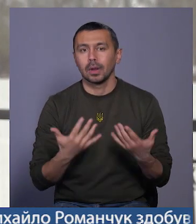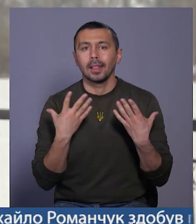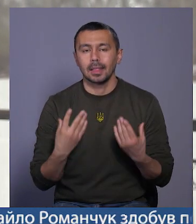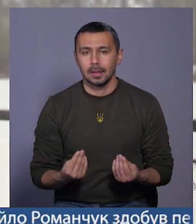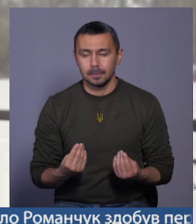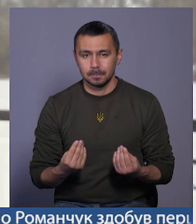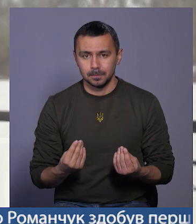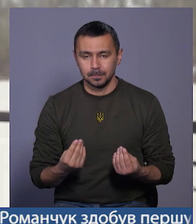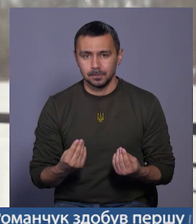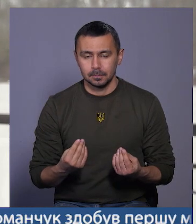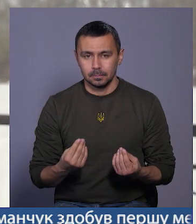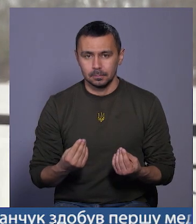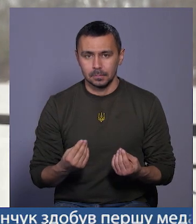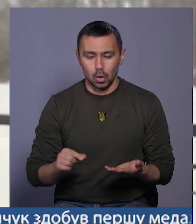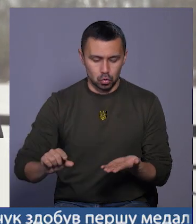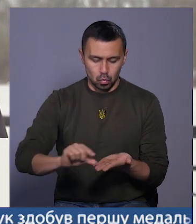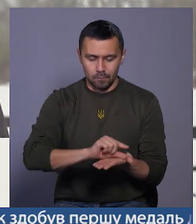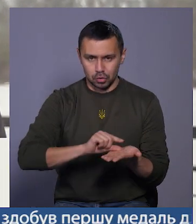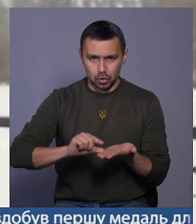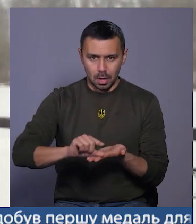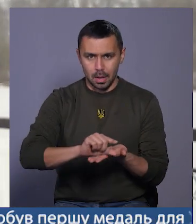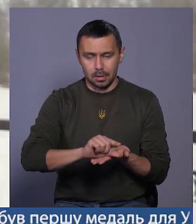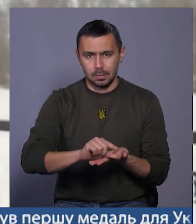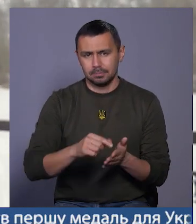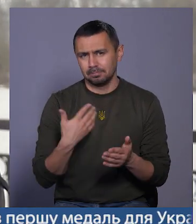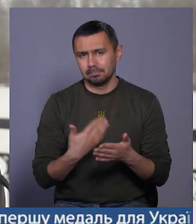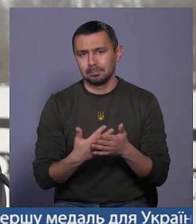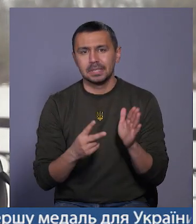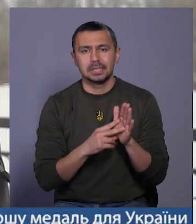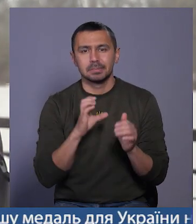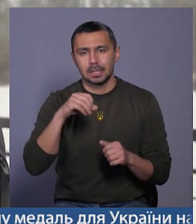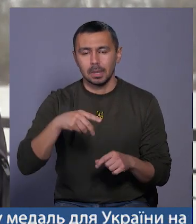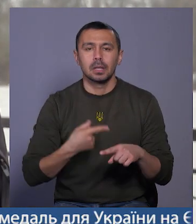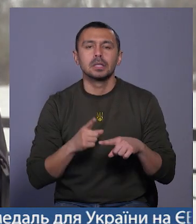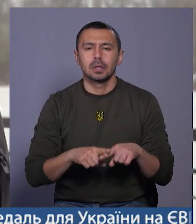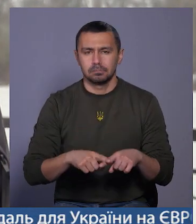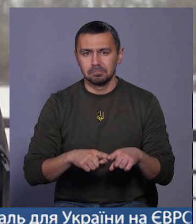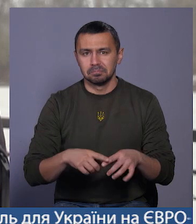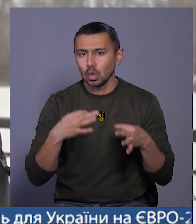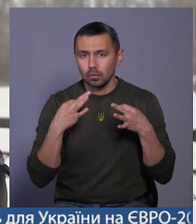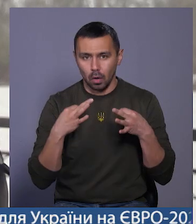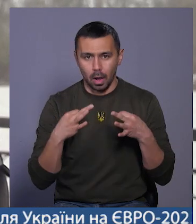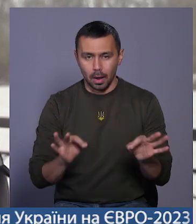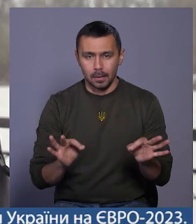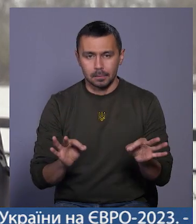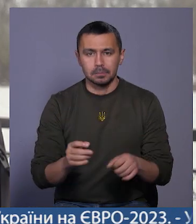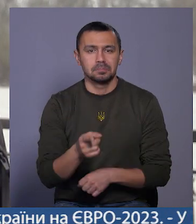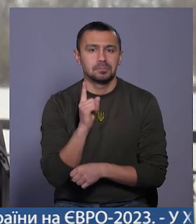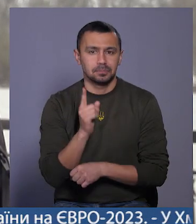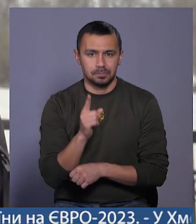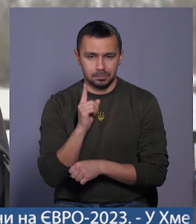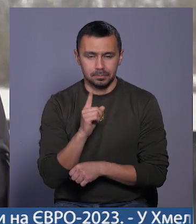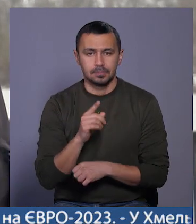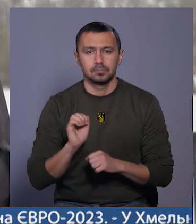товщина льоду мінімум 7 сантиметрів. Це дозволяє рибалкам